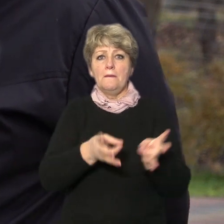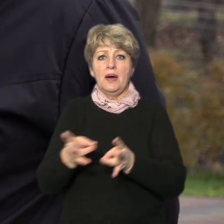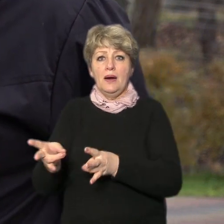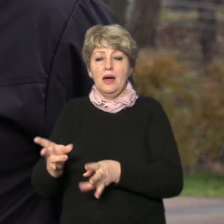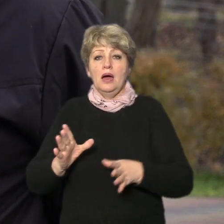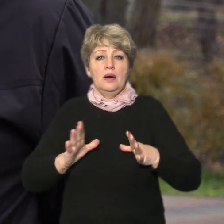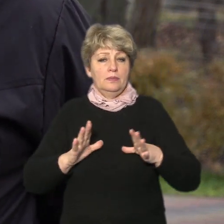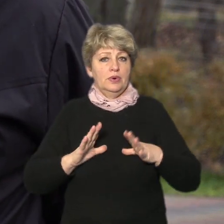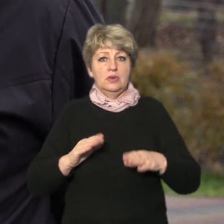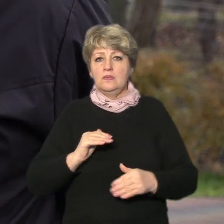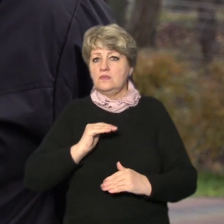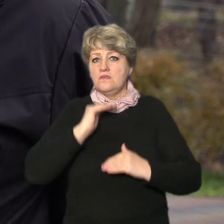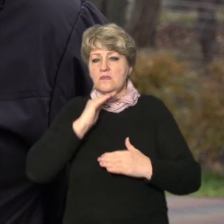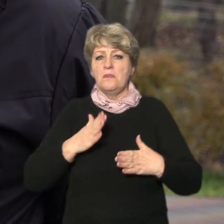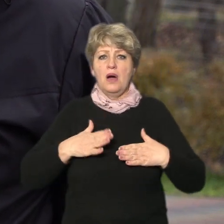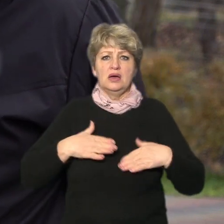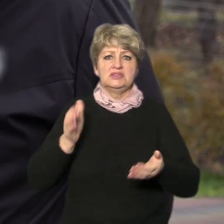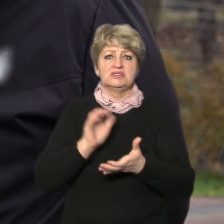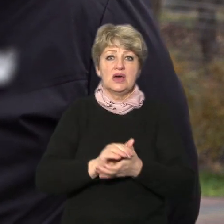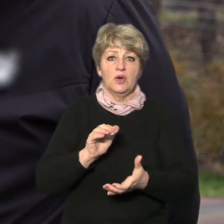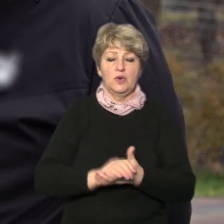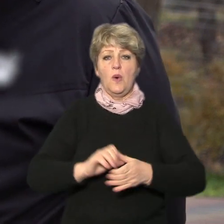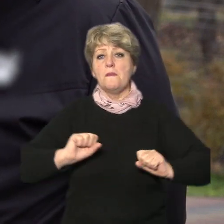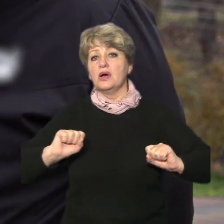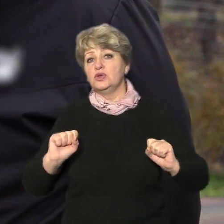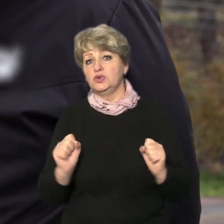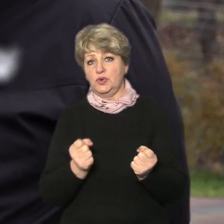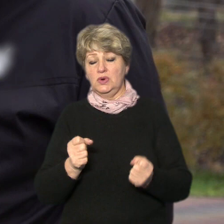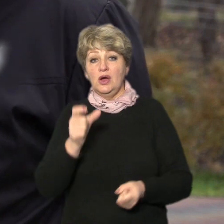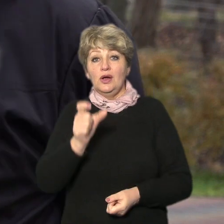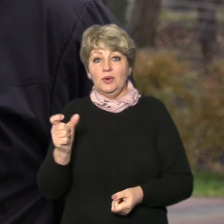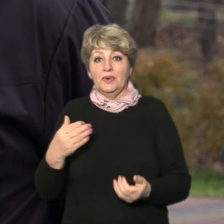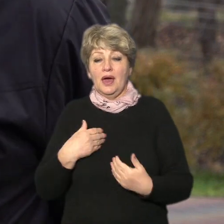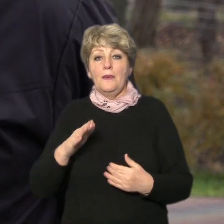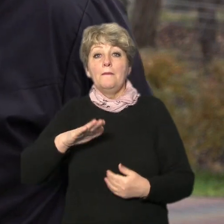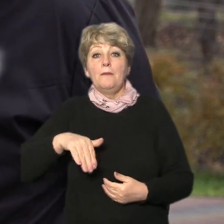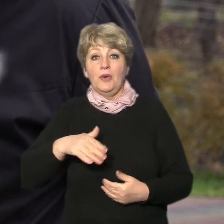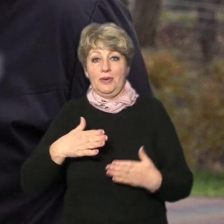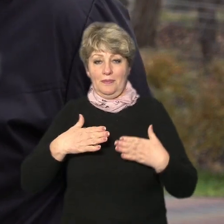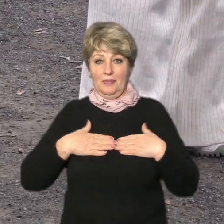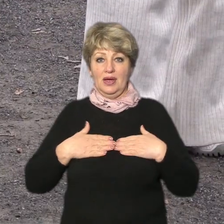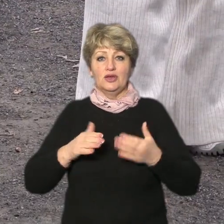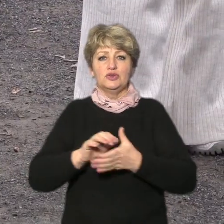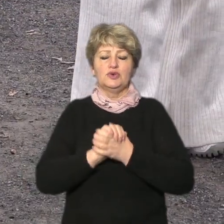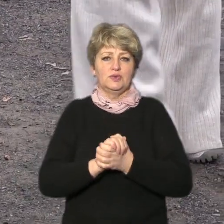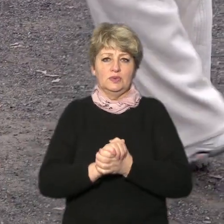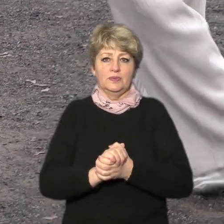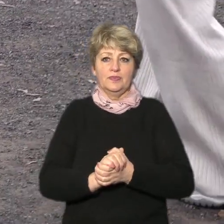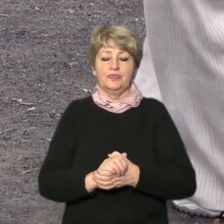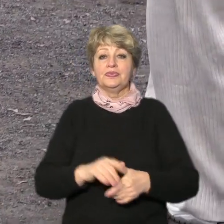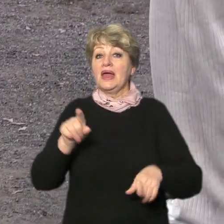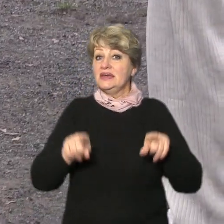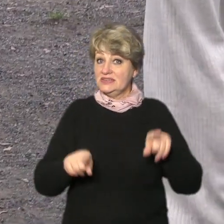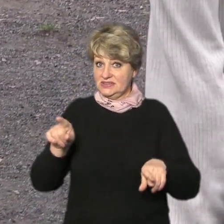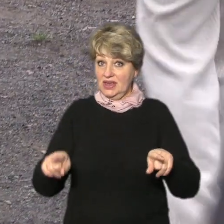достатньо моїх знайомих моїх друзів моїх людей які які потім стали моїми друзями із деякими говорить